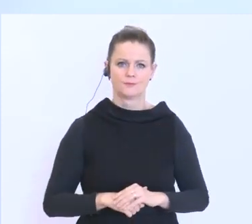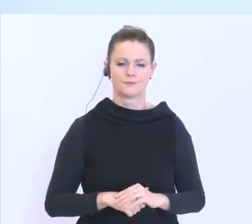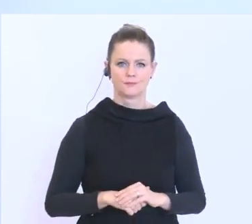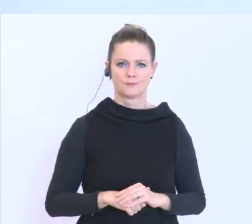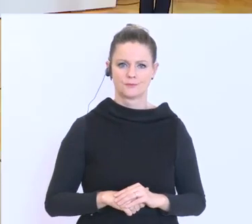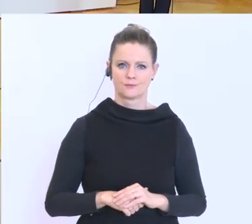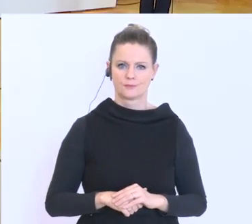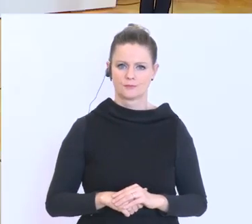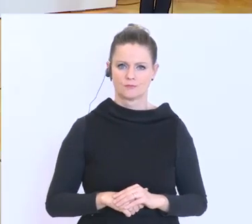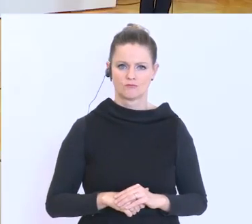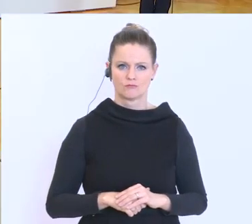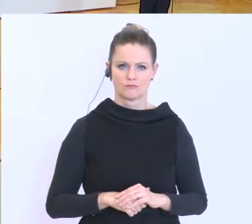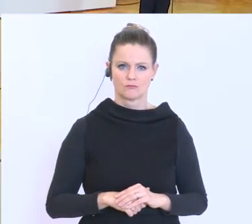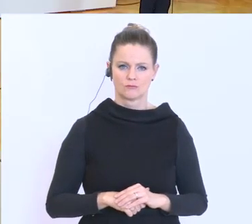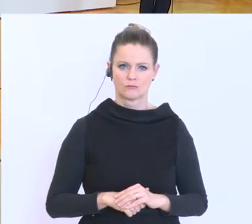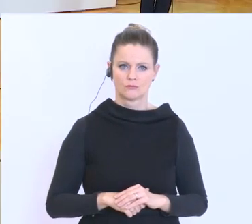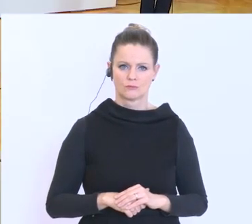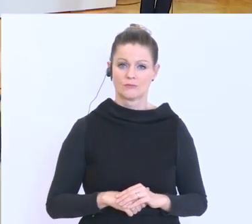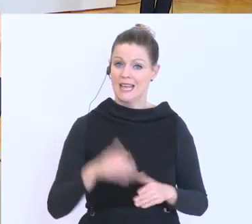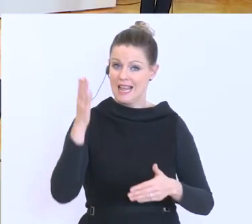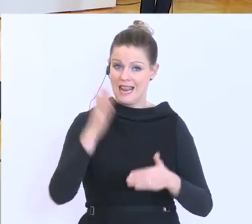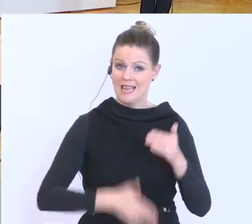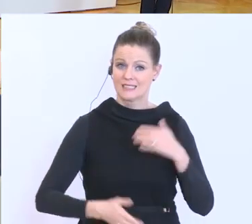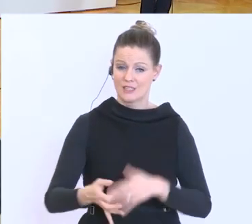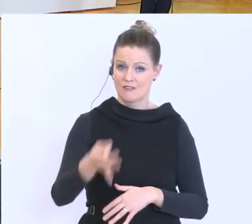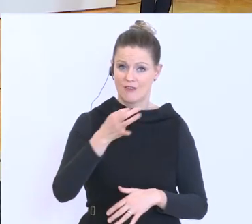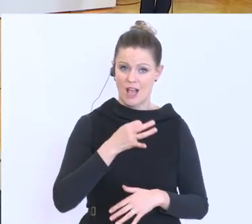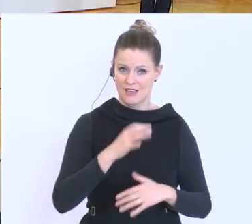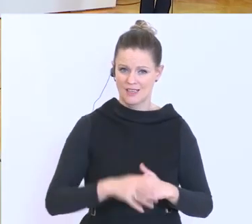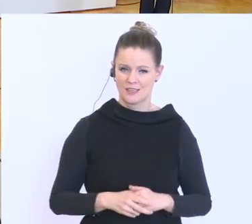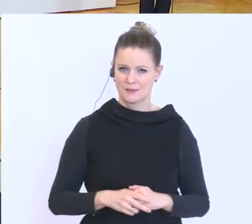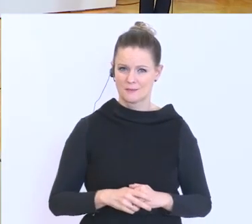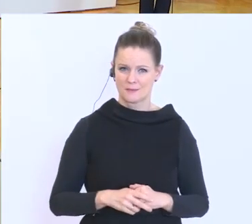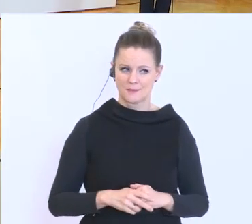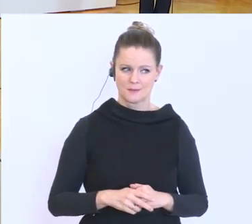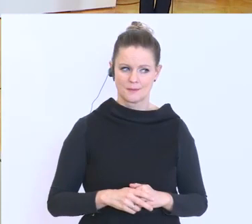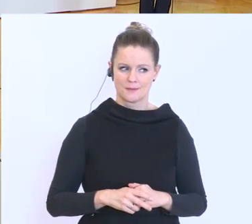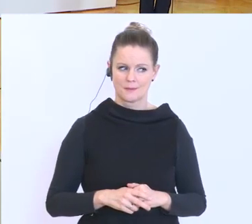Gut, dann, okay, haben wir noch eine letzte Frage und dann müssen wir schon.